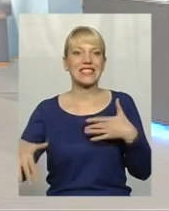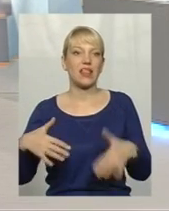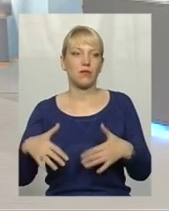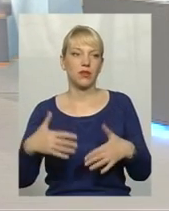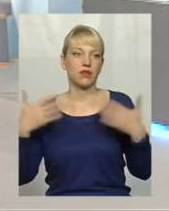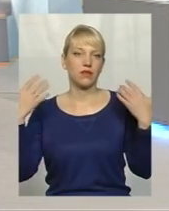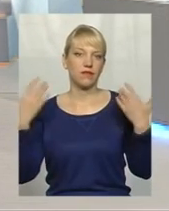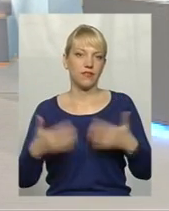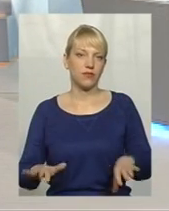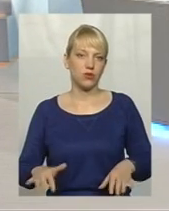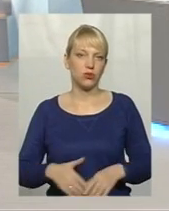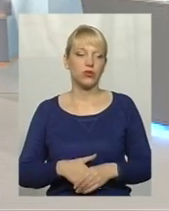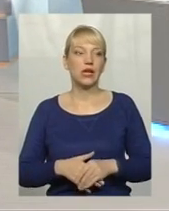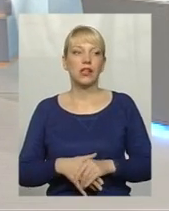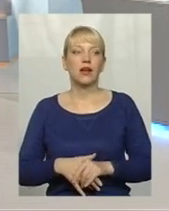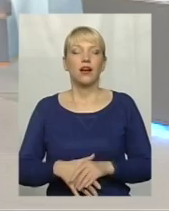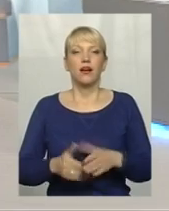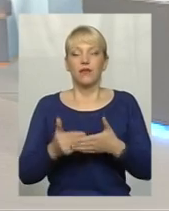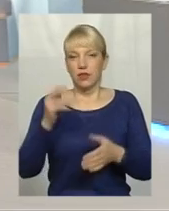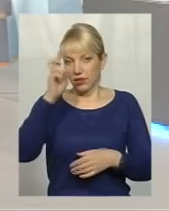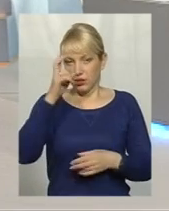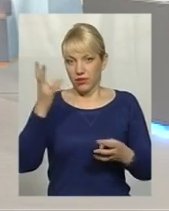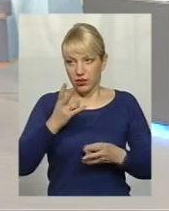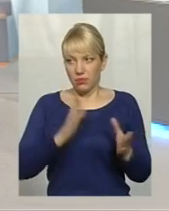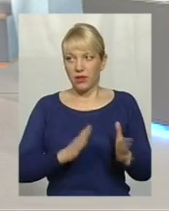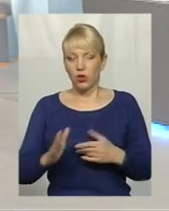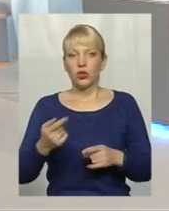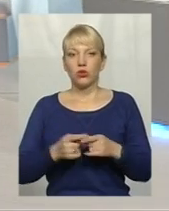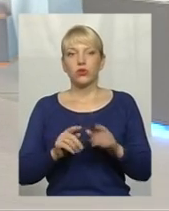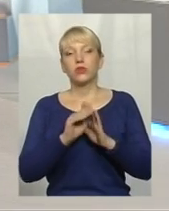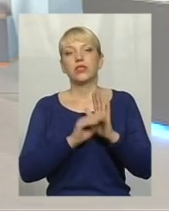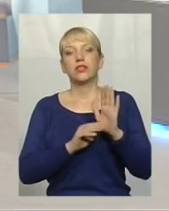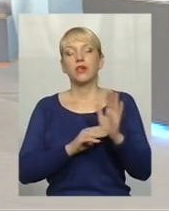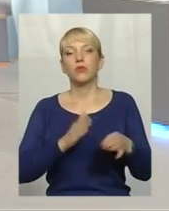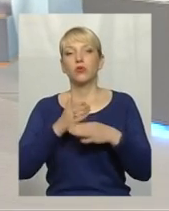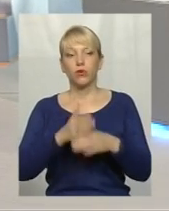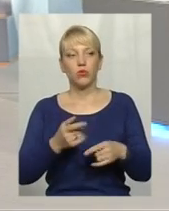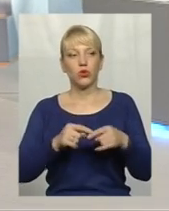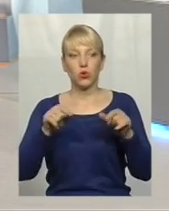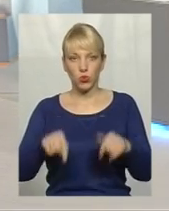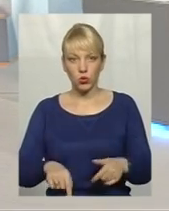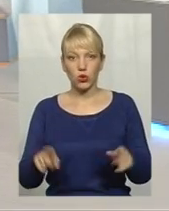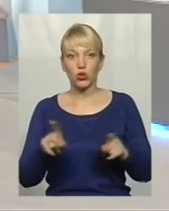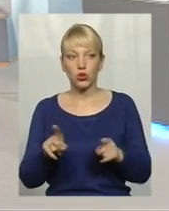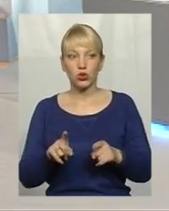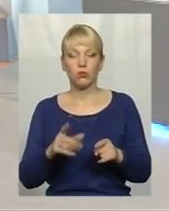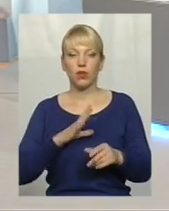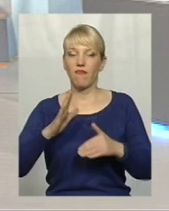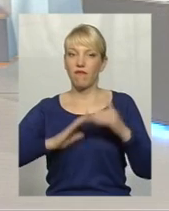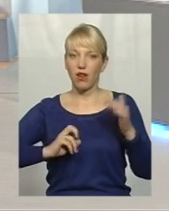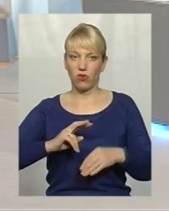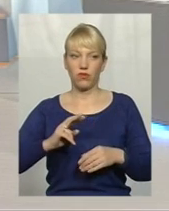і пішло, і поїхало. Тобто, по суті, від держави треба налагодити оту систему допомоги тут. Так. Вона має бути